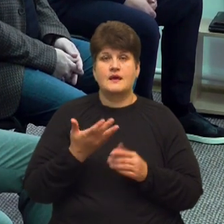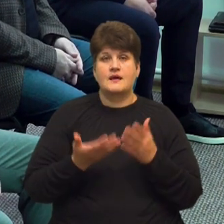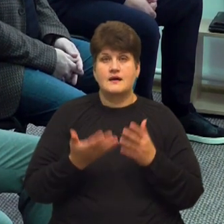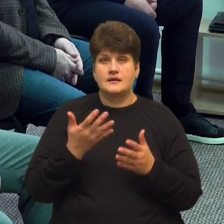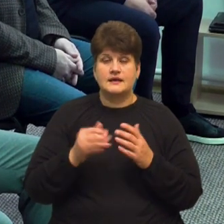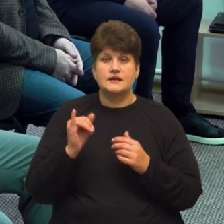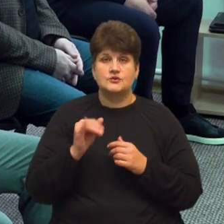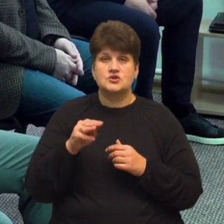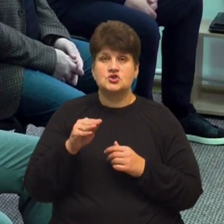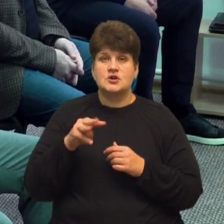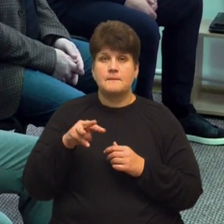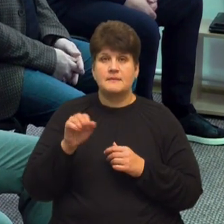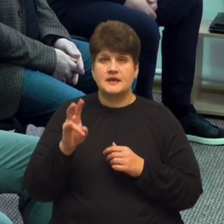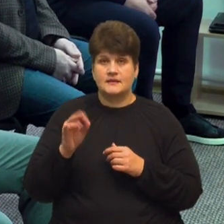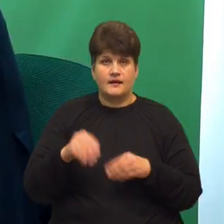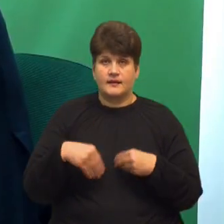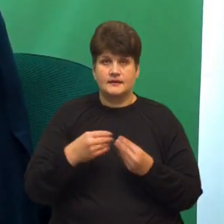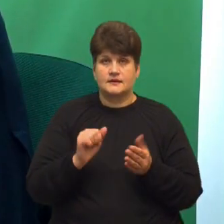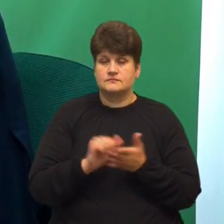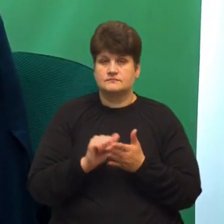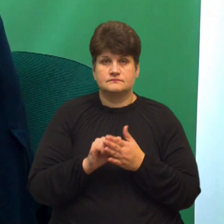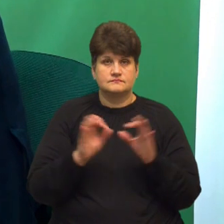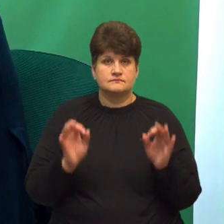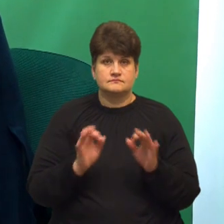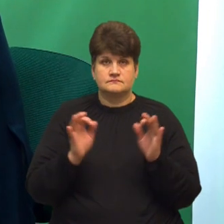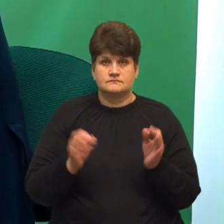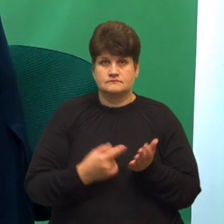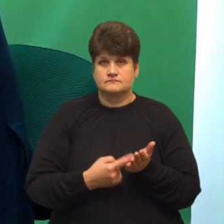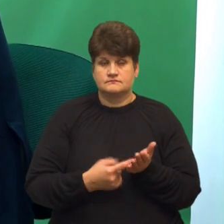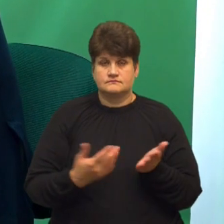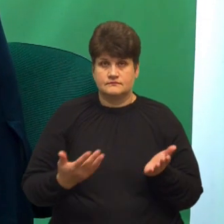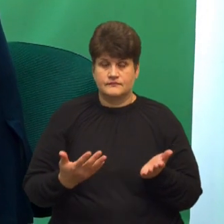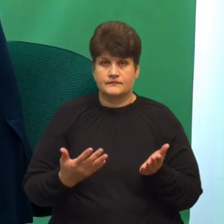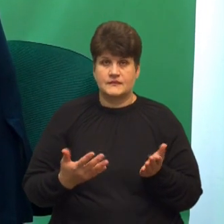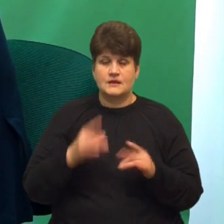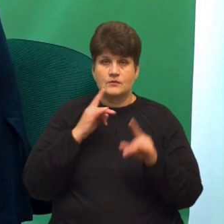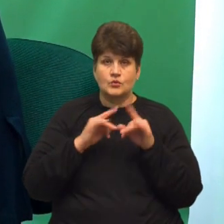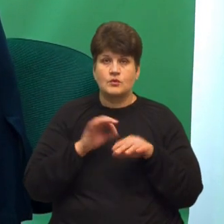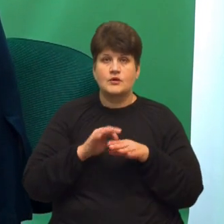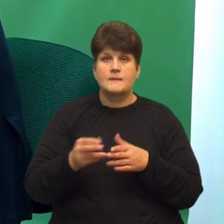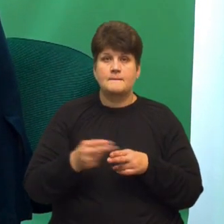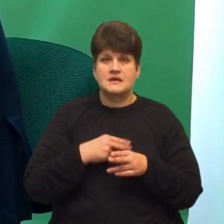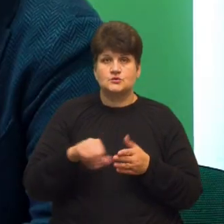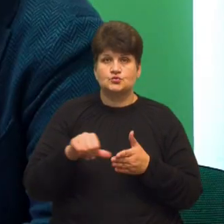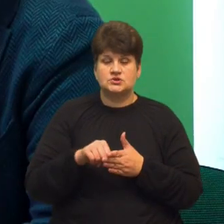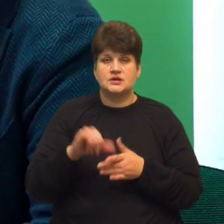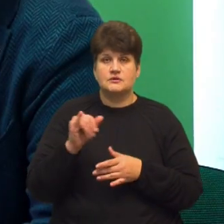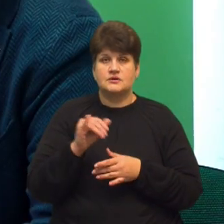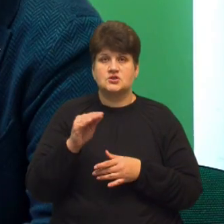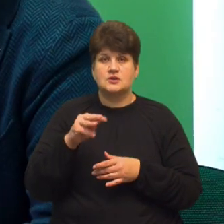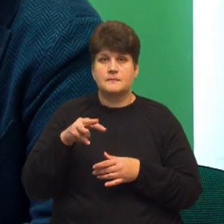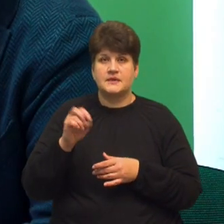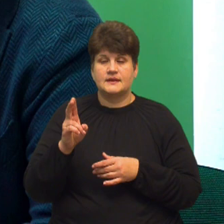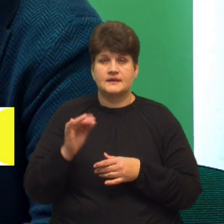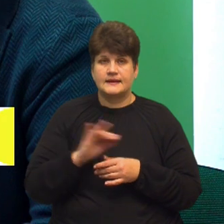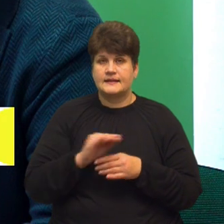Ігор Жмінка не надав про це жодних документальних підтверджень. Збори провели без участі Ігоря Жмінки. Неприбуття